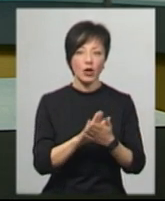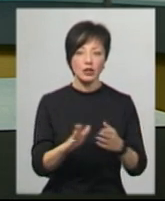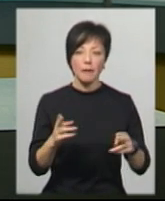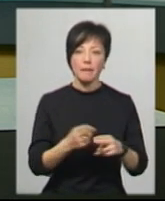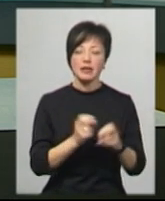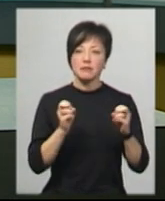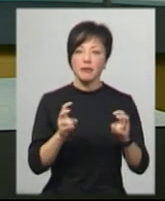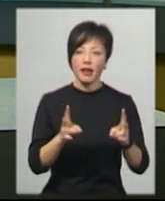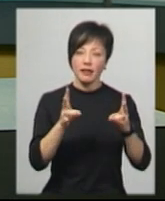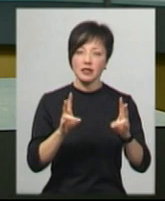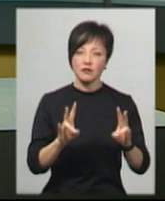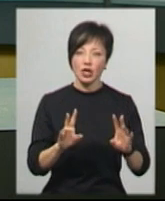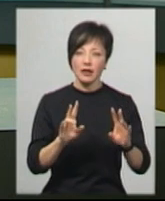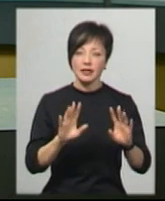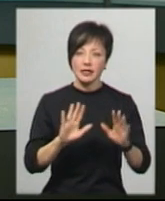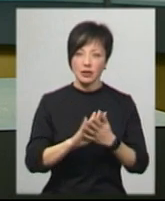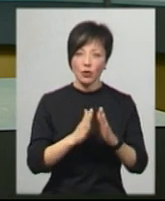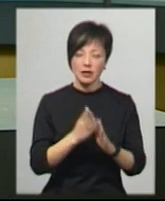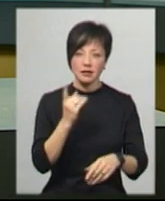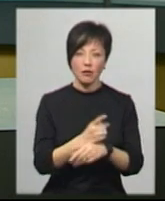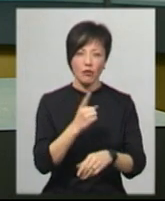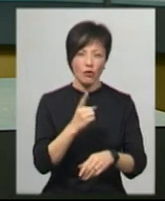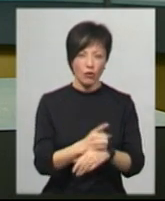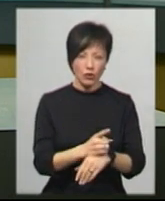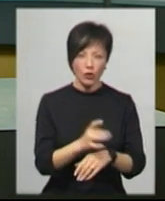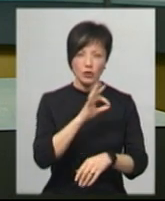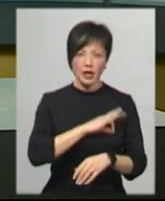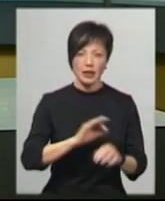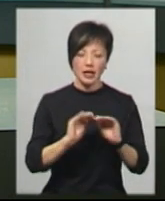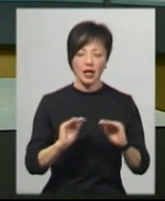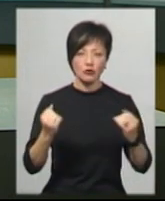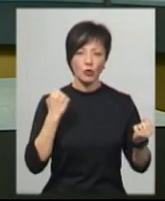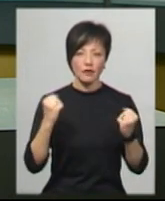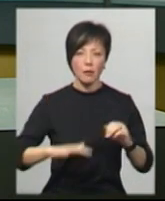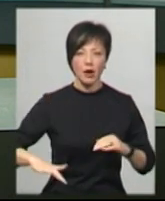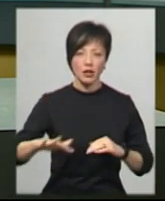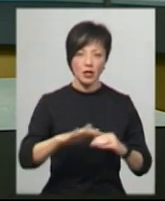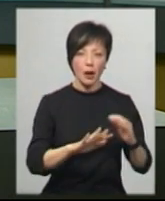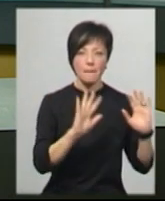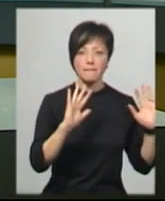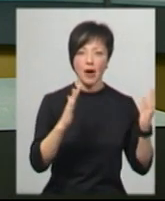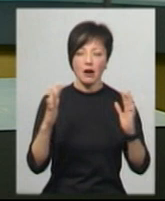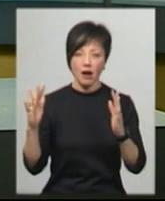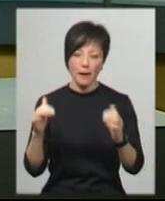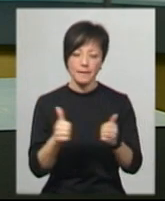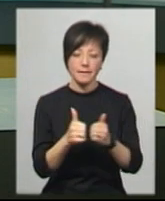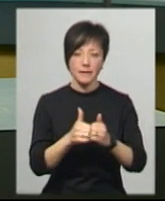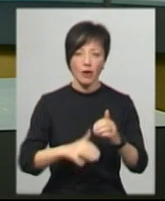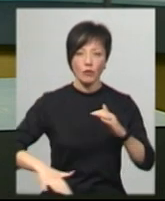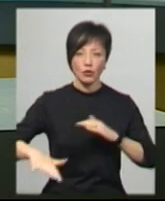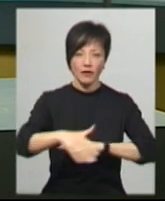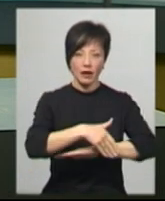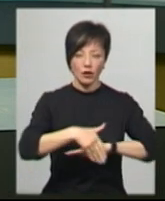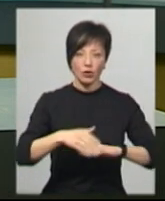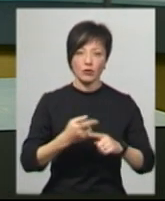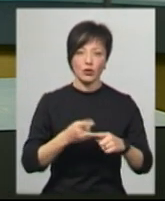надзвичайних ситуацій про заборону користуватися дитячими та спортивними майданчиками в парках, скверах та на прибудинкових територіях.